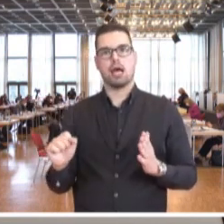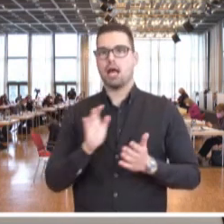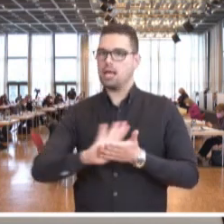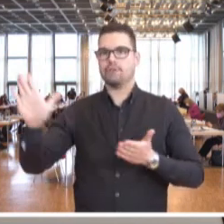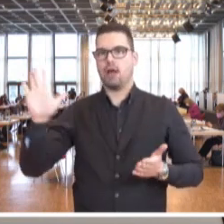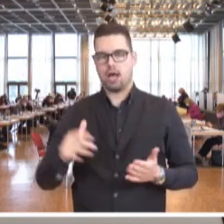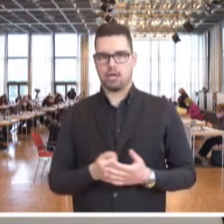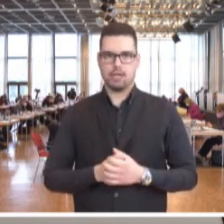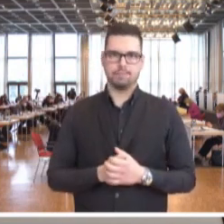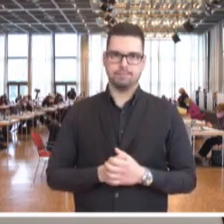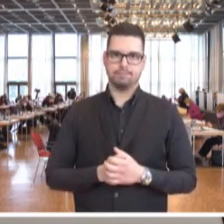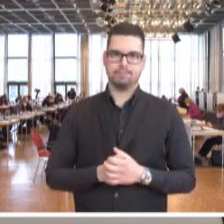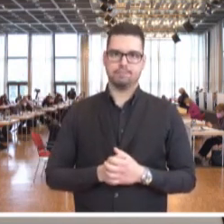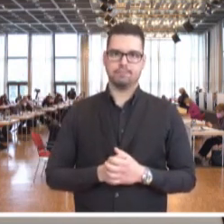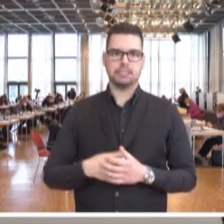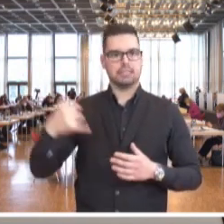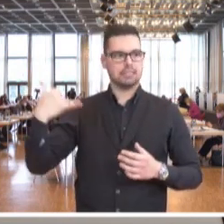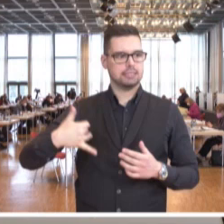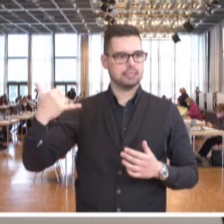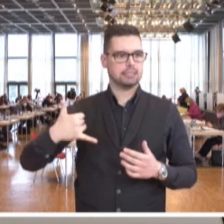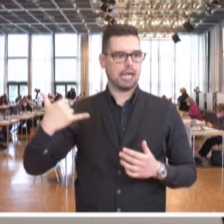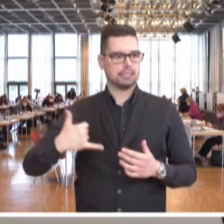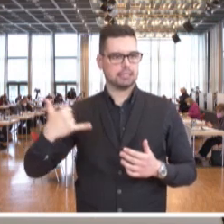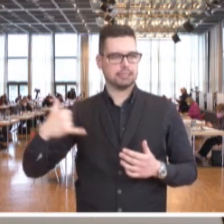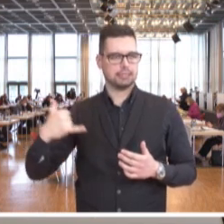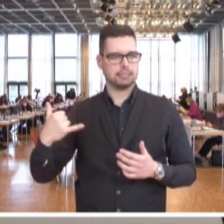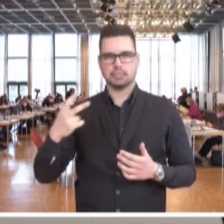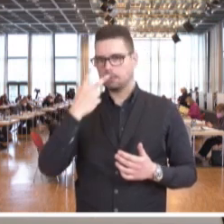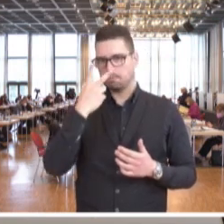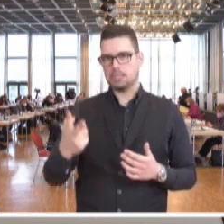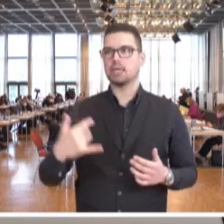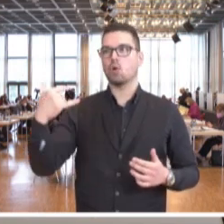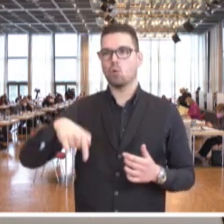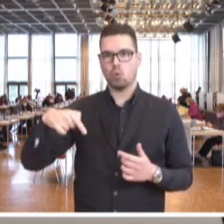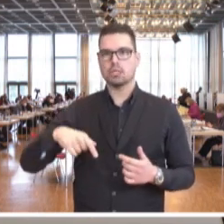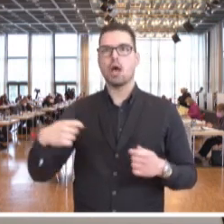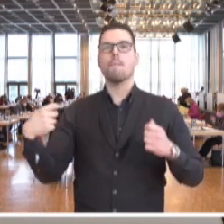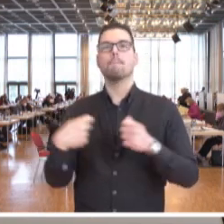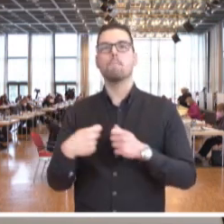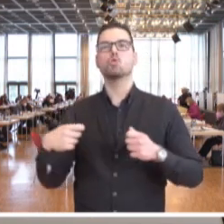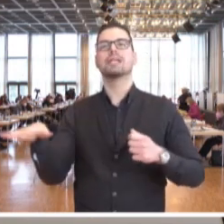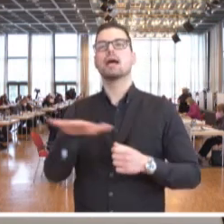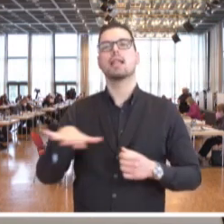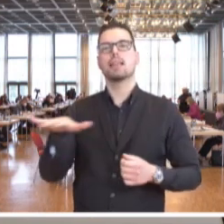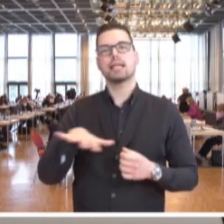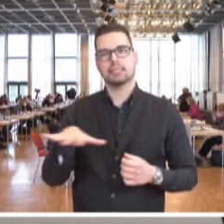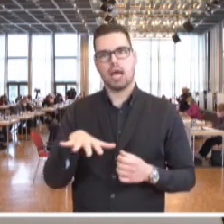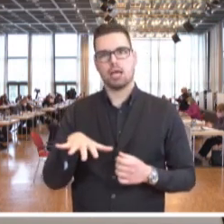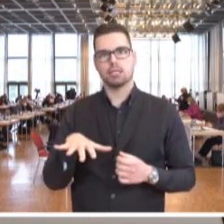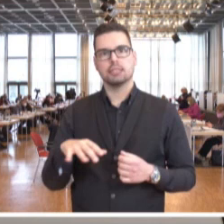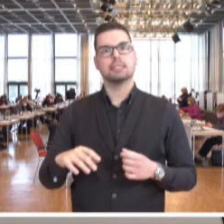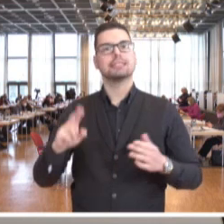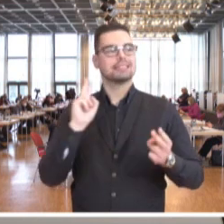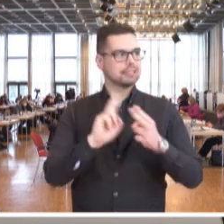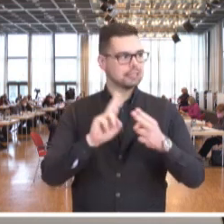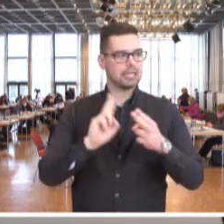Tragen kommt. Wenn wir jetzt vielleicht nur ganz kurz der Blick, wir haben ja heute nochmal ein Bund-Länder-Treffen und